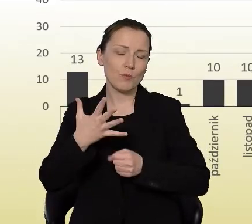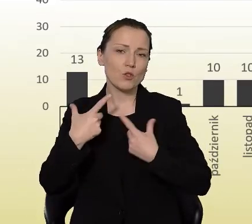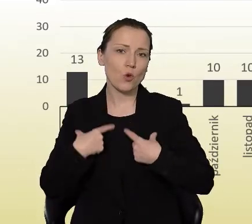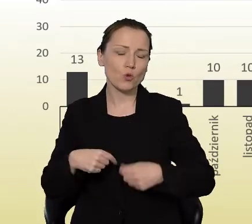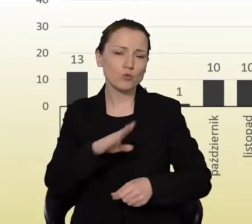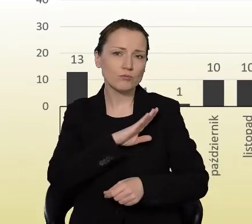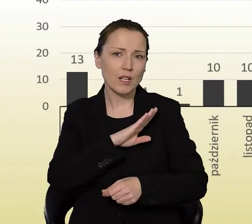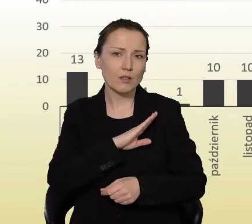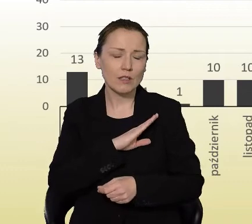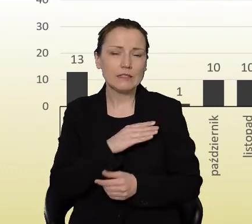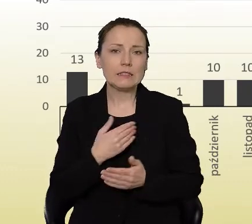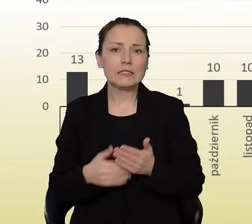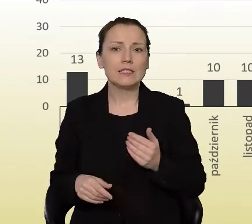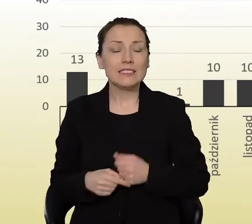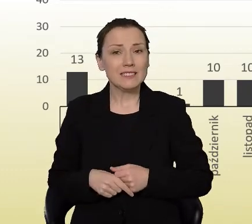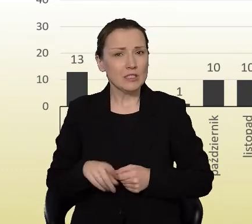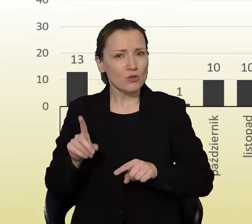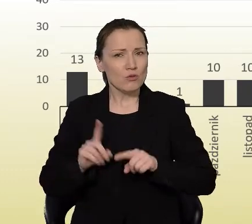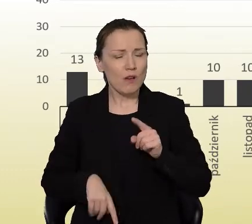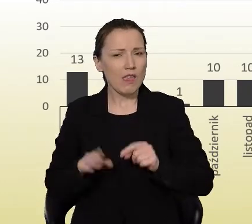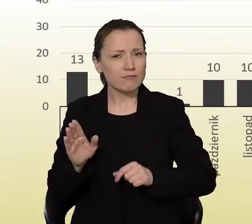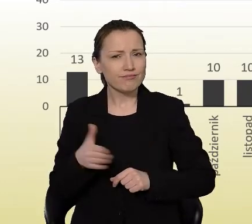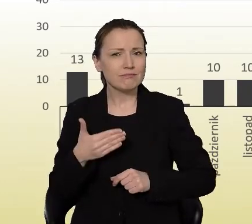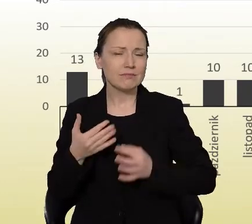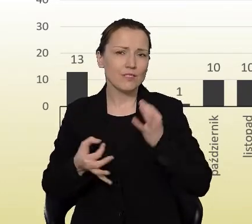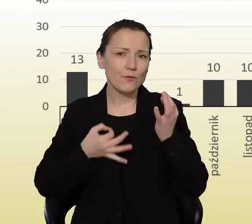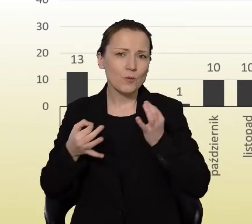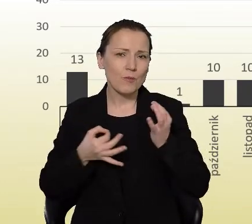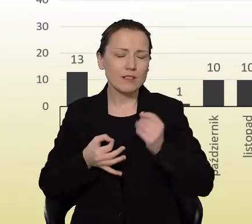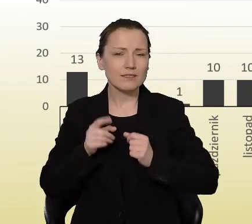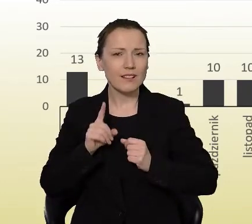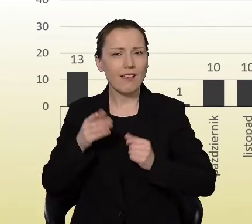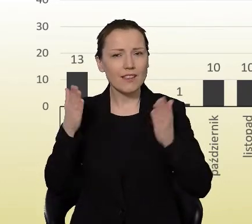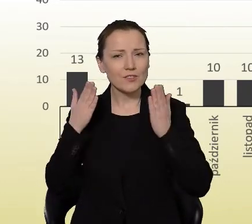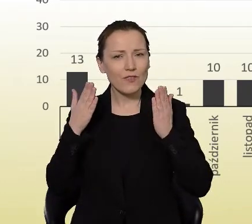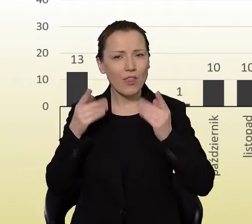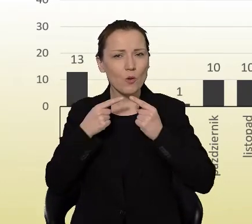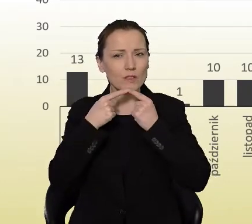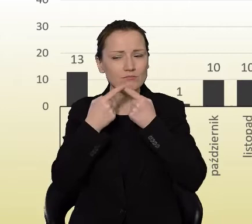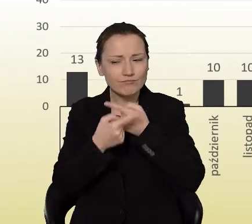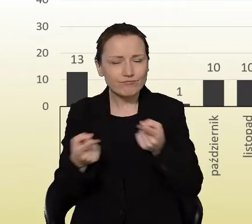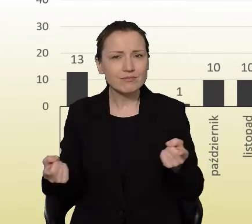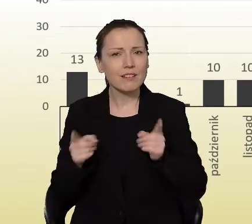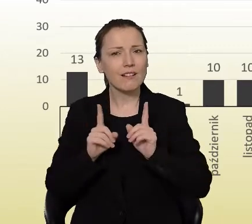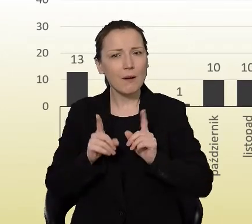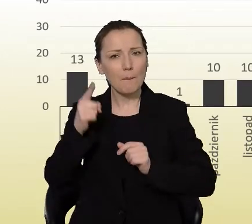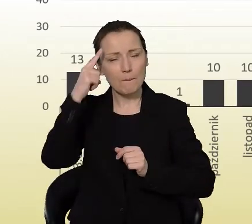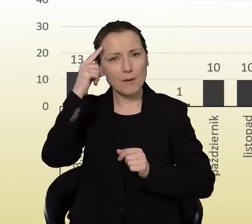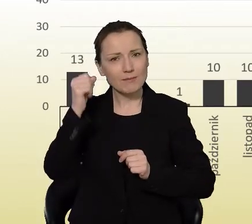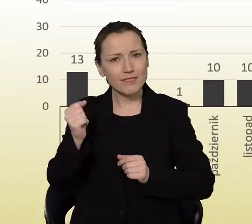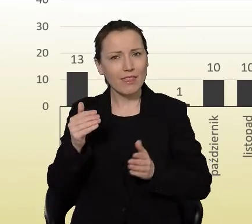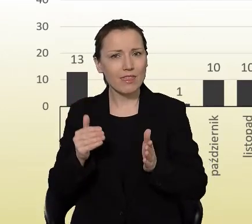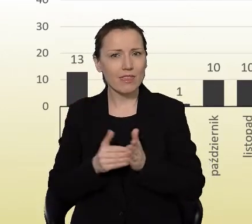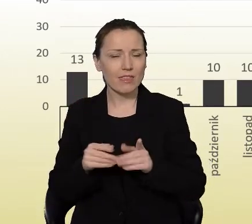No cóż, to są złe informacje, ale świadomie trzeba o nich mówić i pamiętać także,